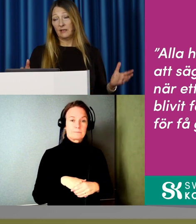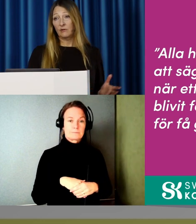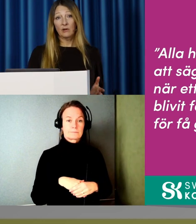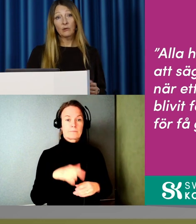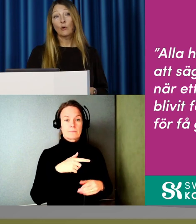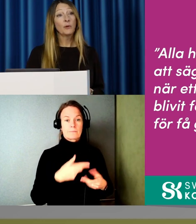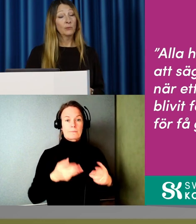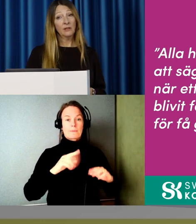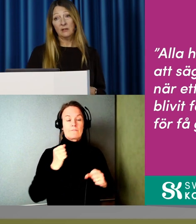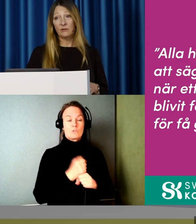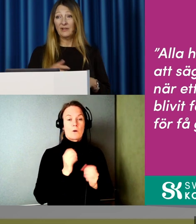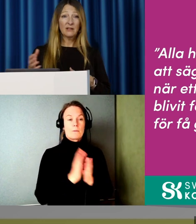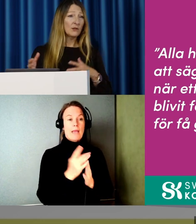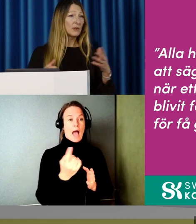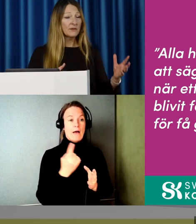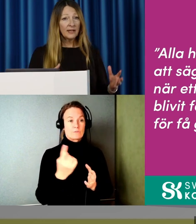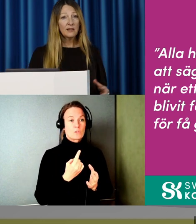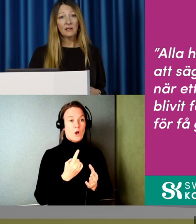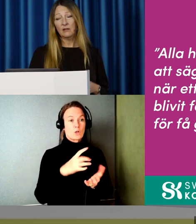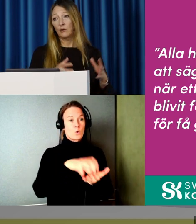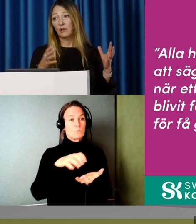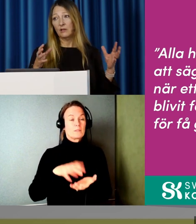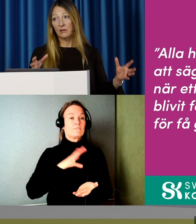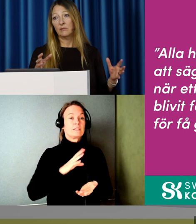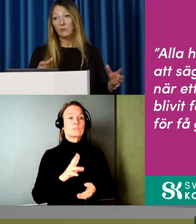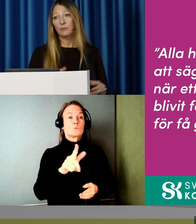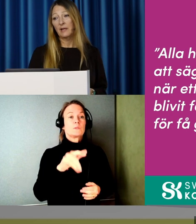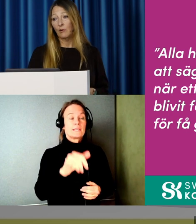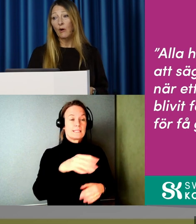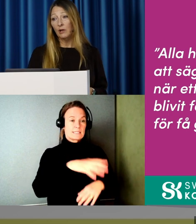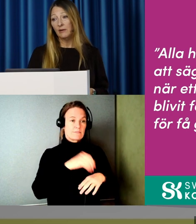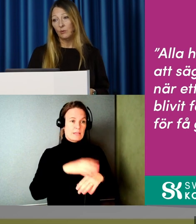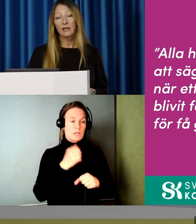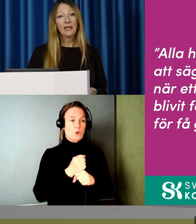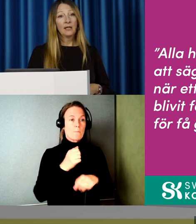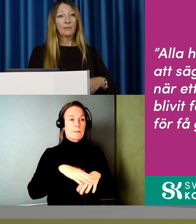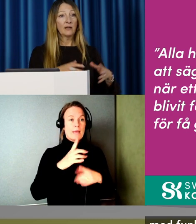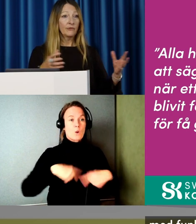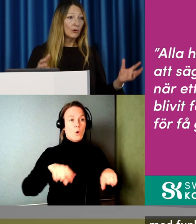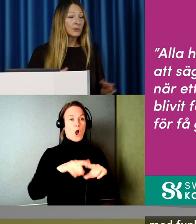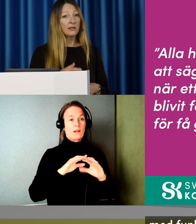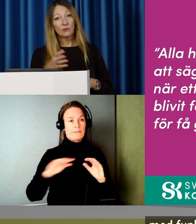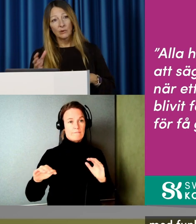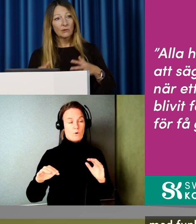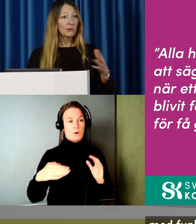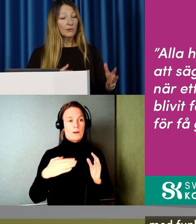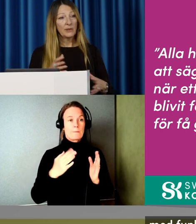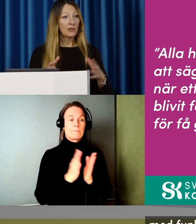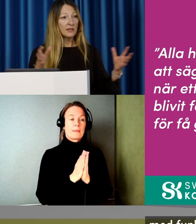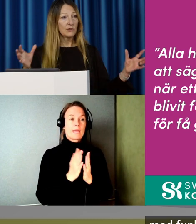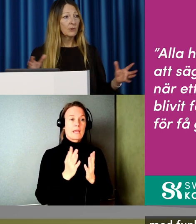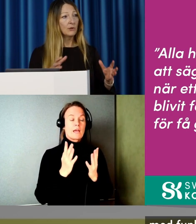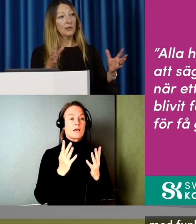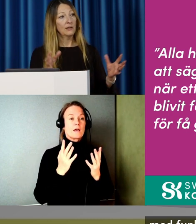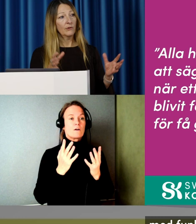jobba med ett antal kommuner. Alltså finnas ute i Sverige och jobba på mer lokal nivå. Med funktionshinderråd och